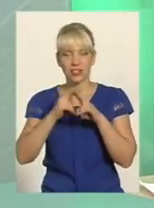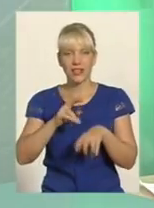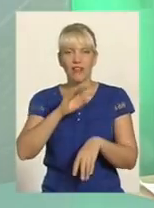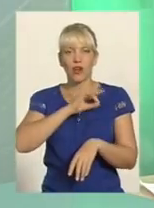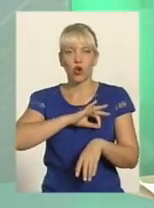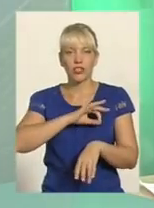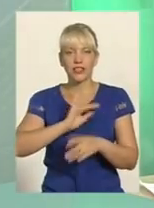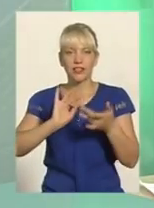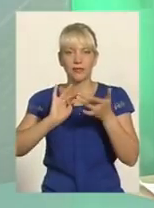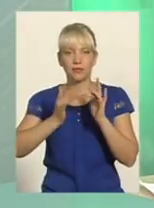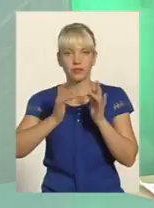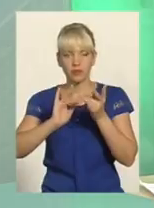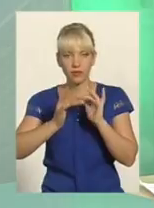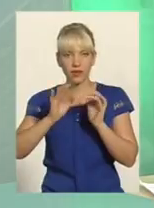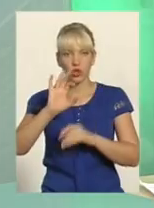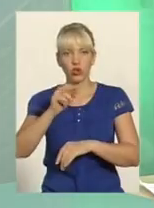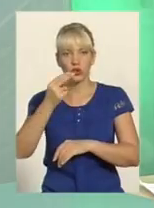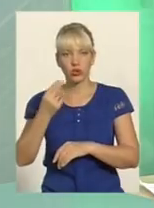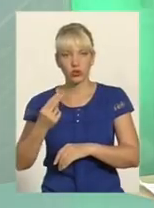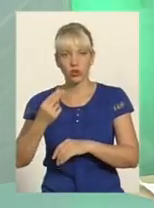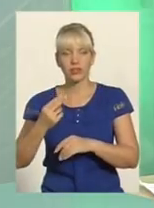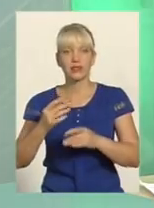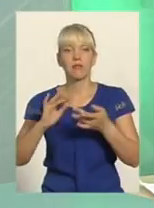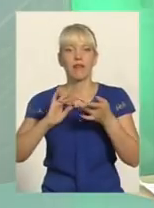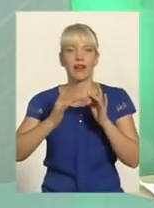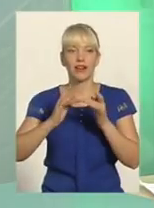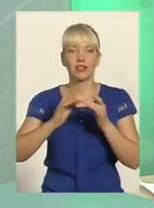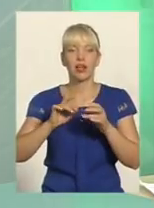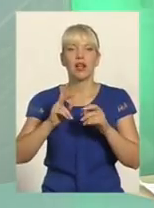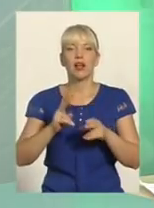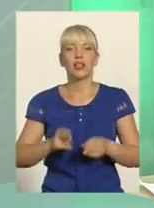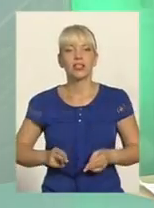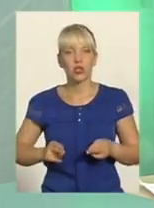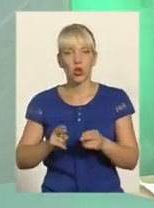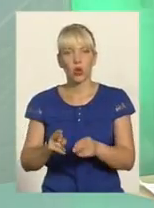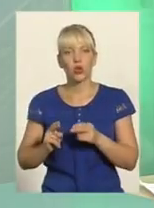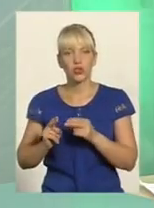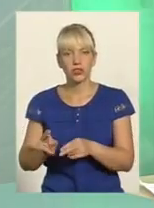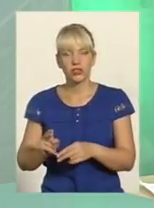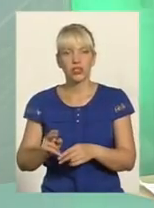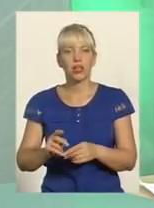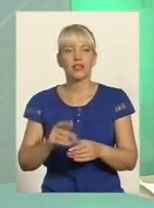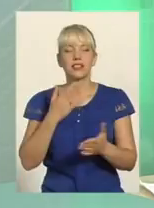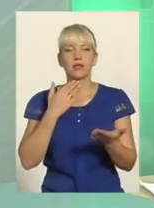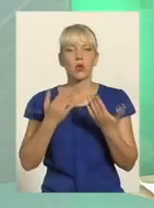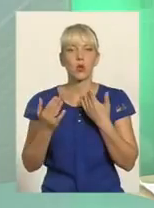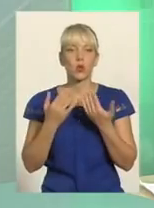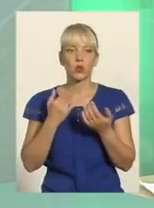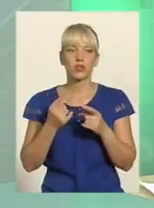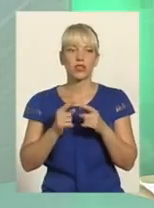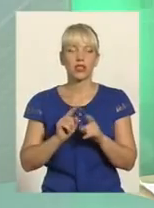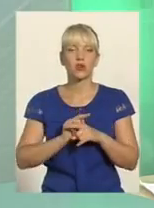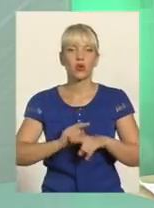соцмереж Правопорушники, злочинці спілкуються і безумовно розповсюджують вказане таке зло